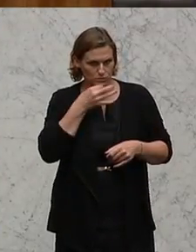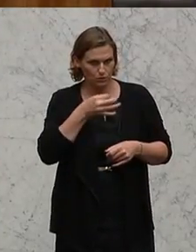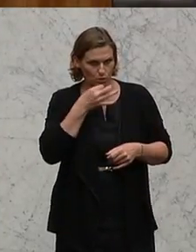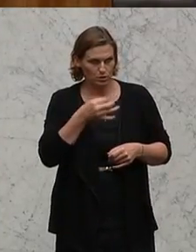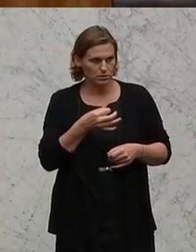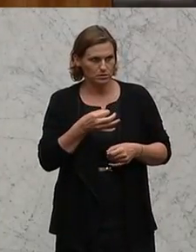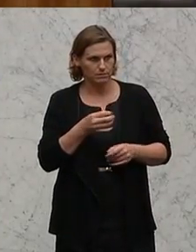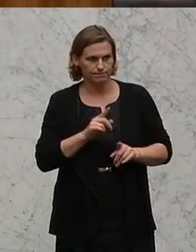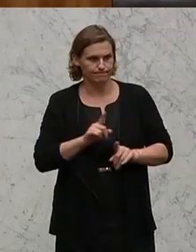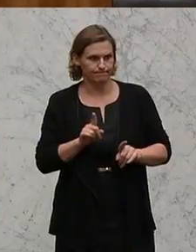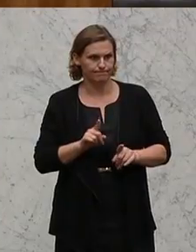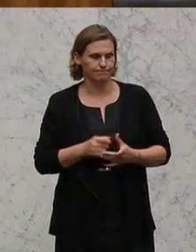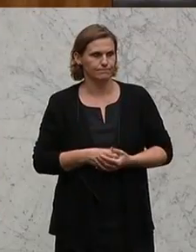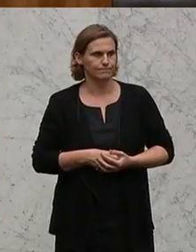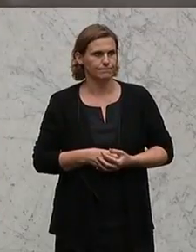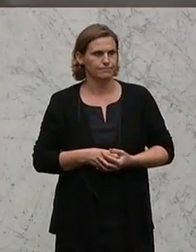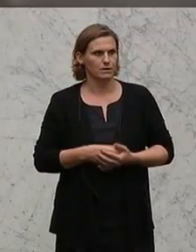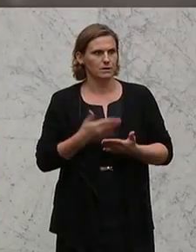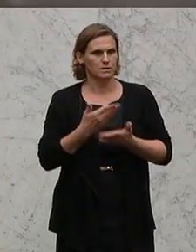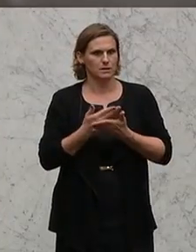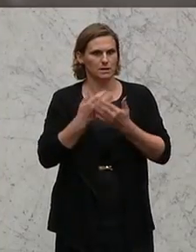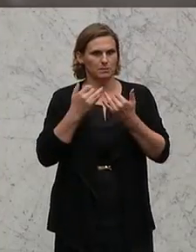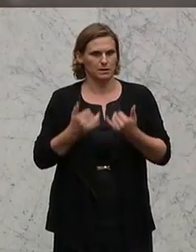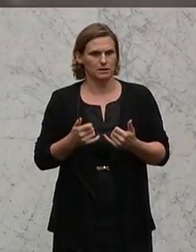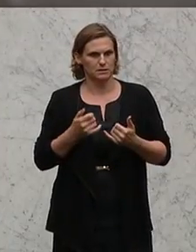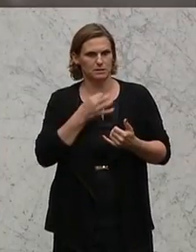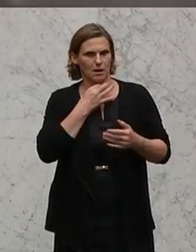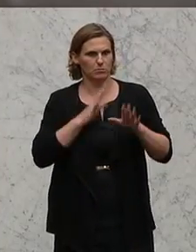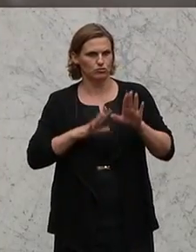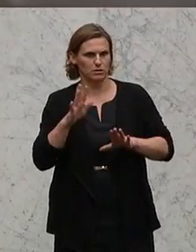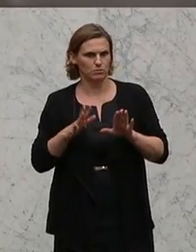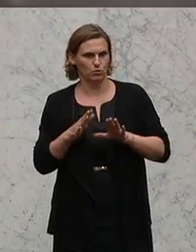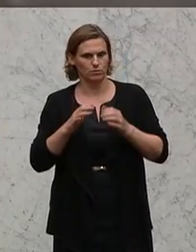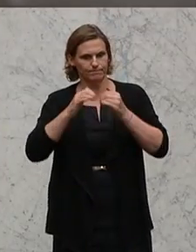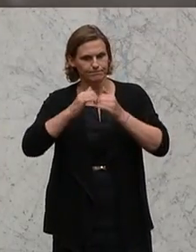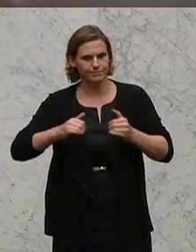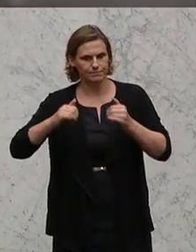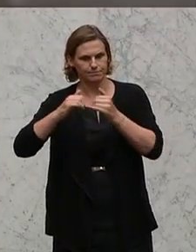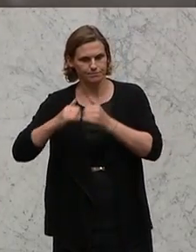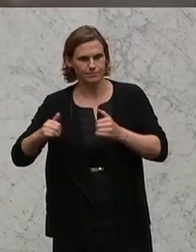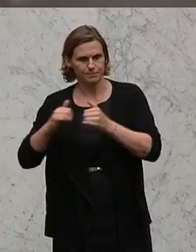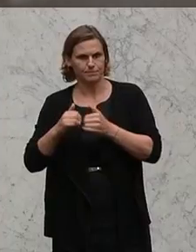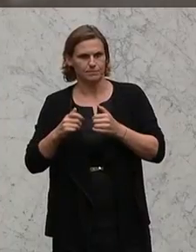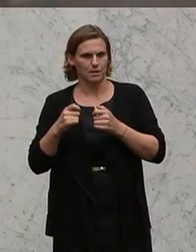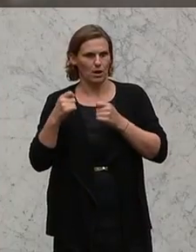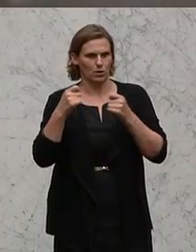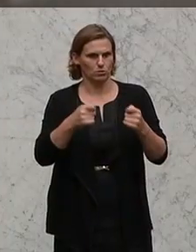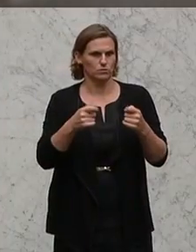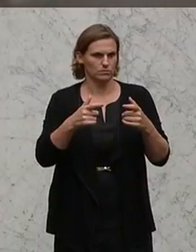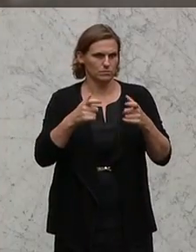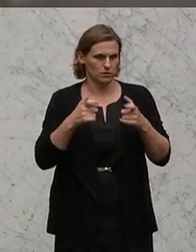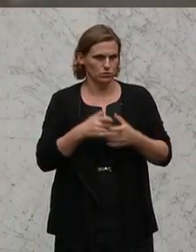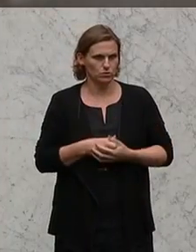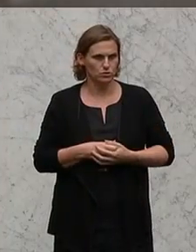Das ist nicht der Fall. Damit gelangen wir jetzt zur Abstimmung, die ich über jeden Ausschussantrag getrennt vornehme.